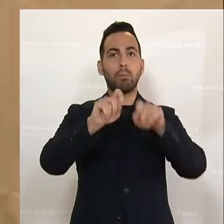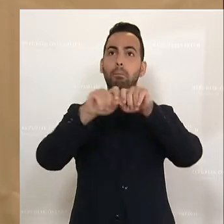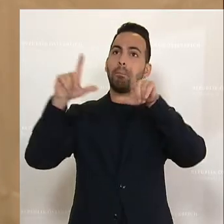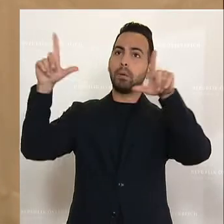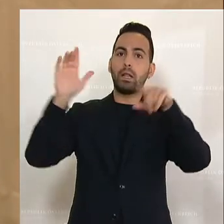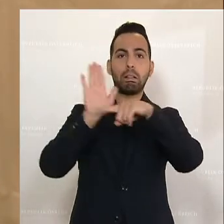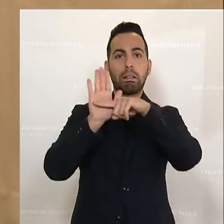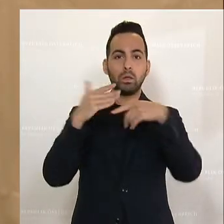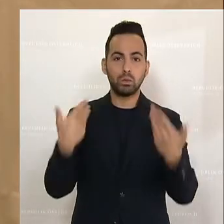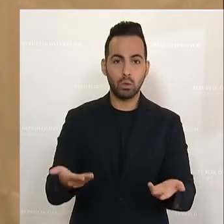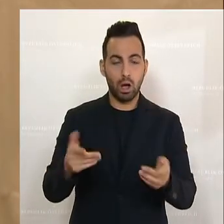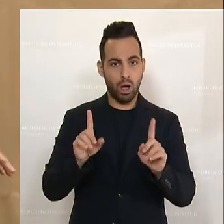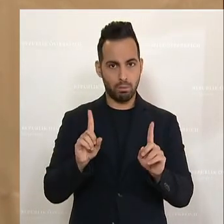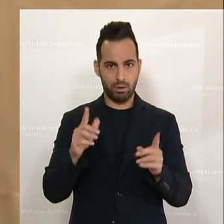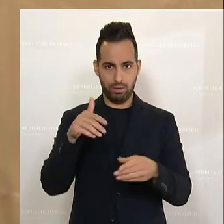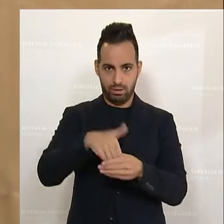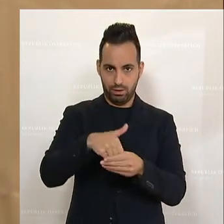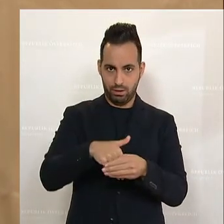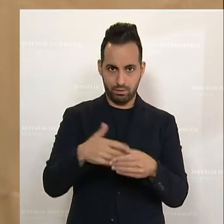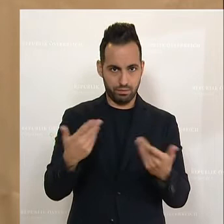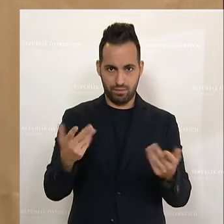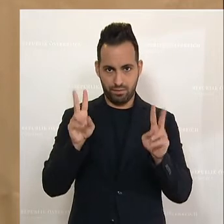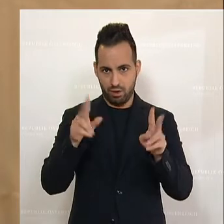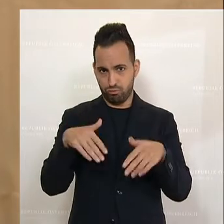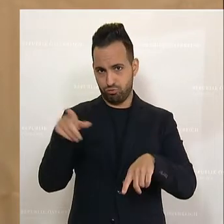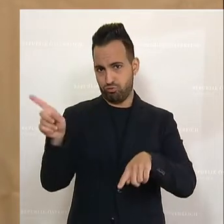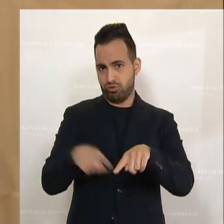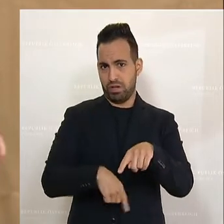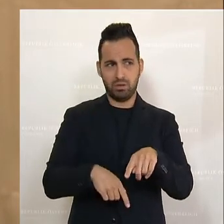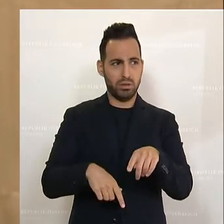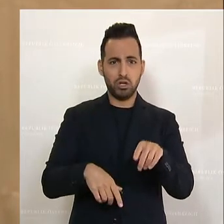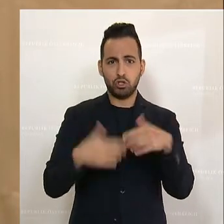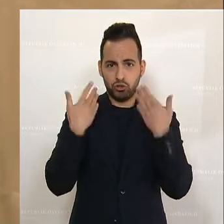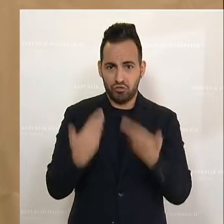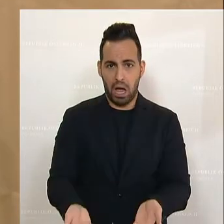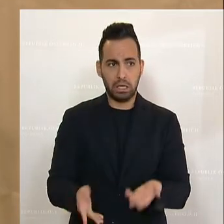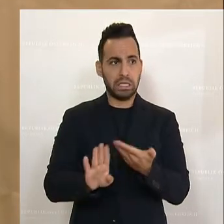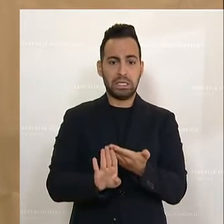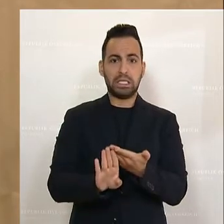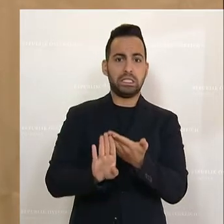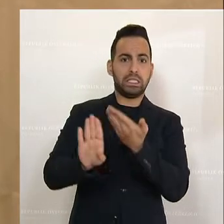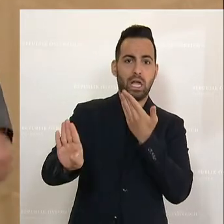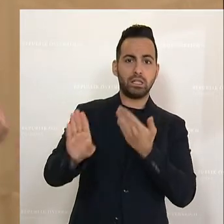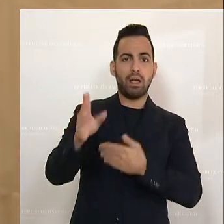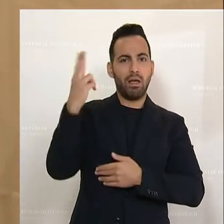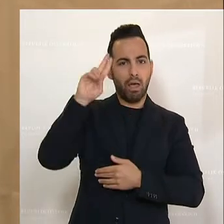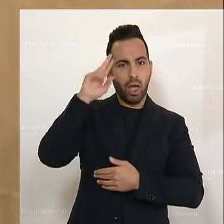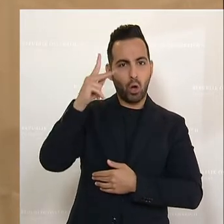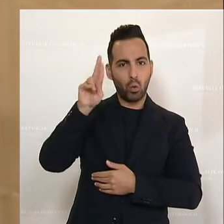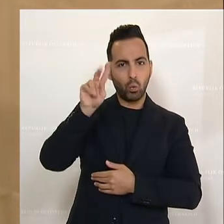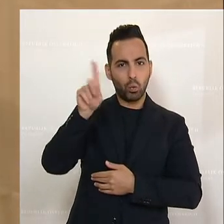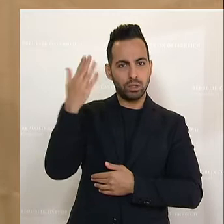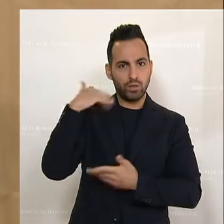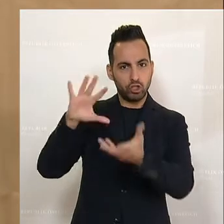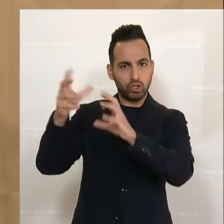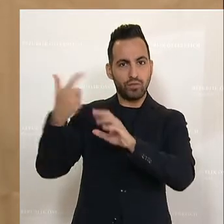da entsteht. Aber es ist eine schlechte und ganz schwache Distanzierung von der Ära Kurz, die wir hier erleben. Es